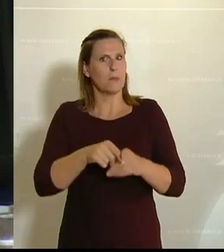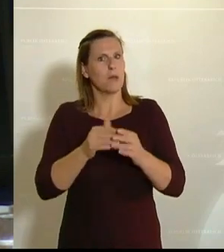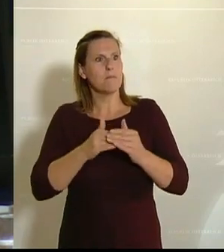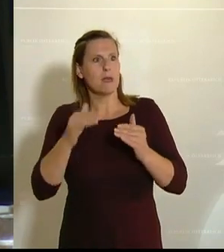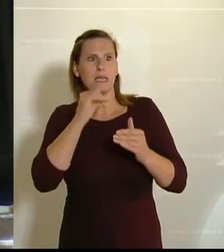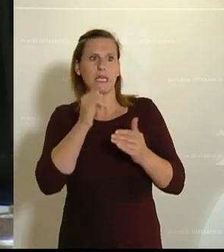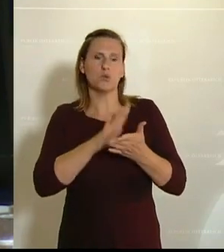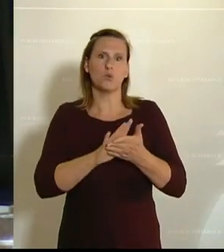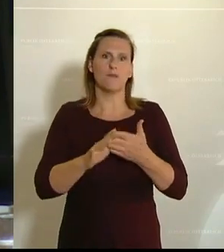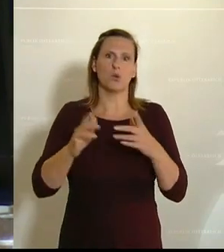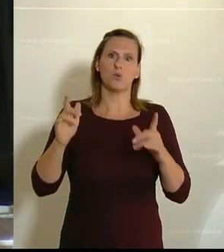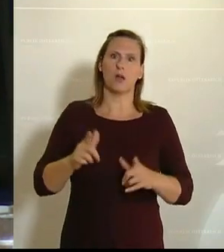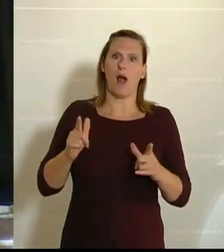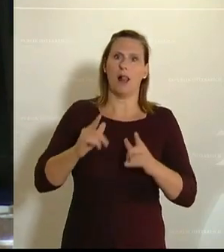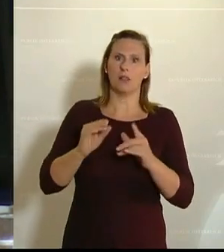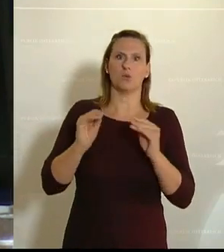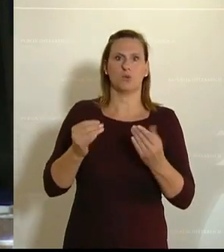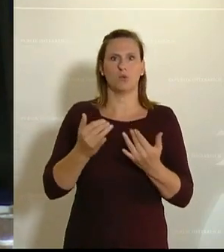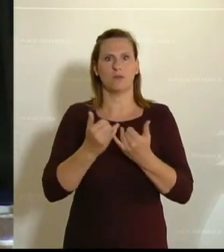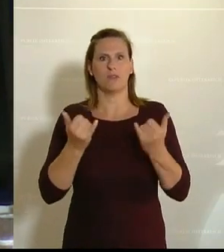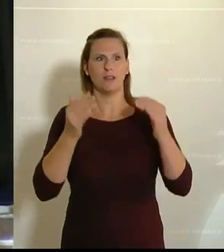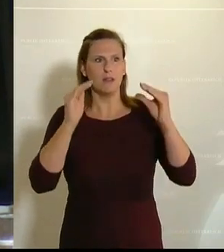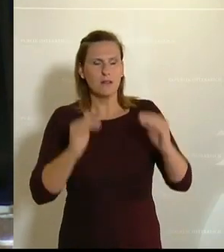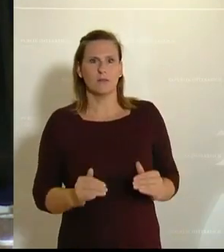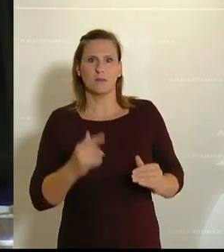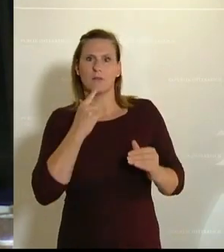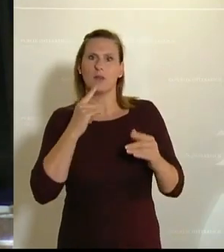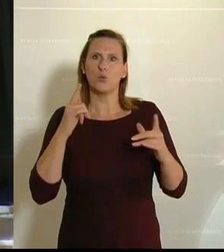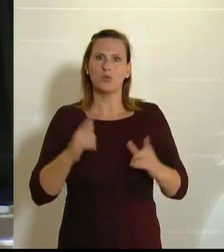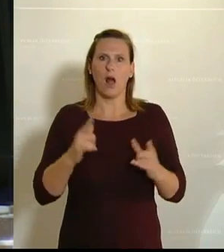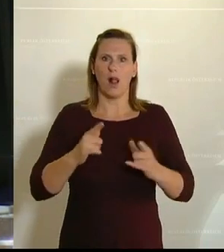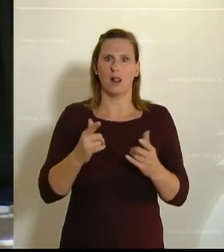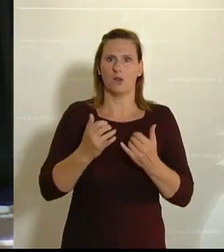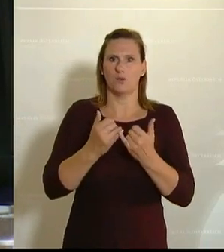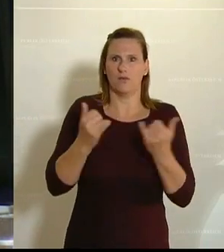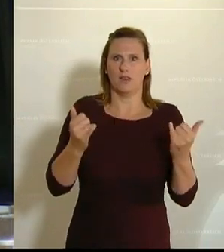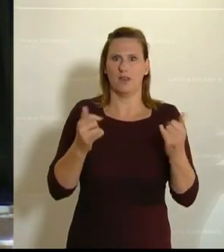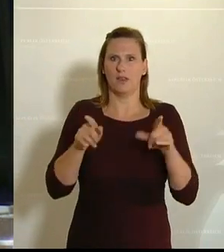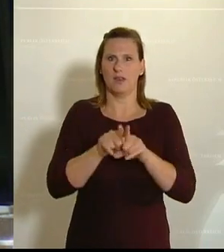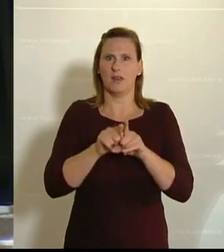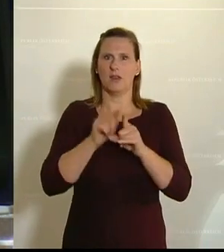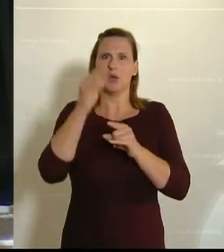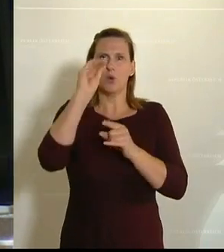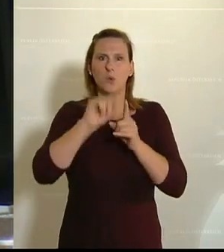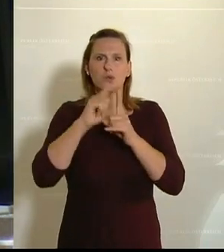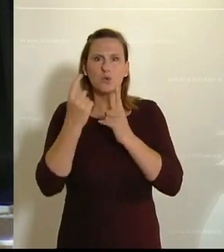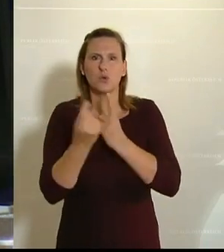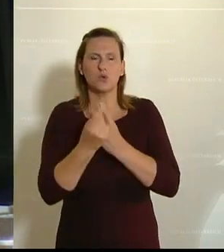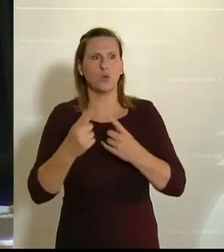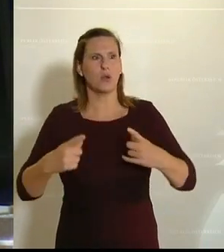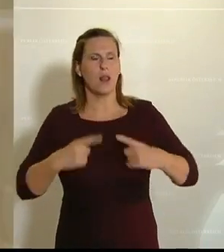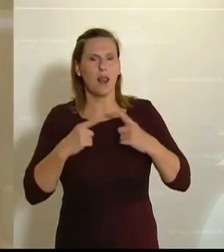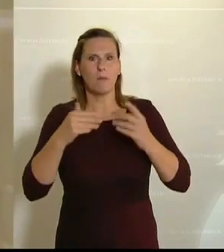Unterhaltung. Kultur und Kunst ist niemals reduzierbar auf Unterhaltung. Kunst und Kultur ist der